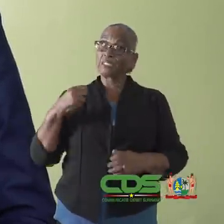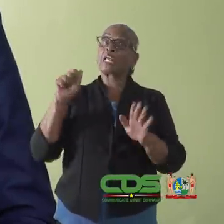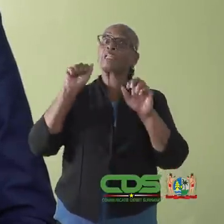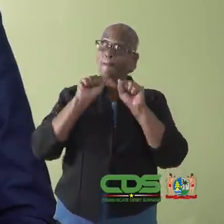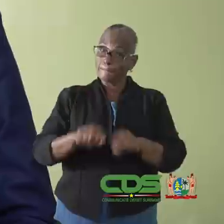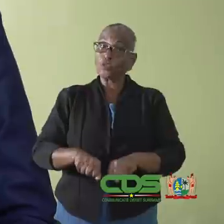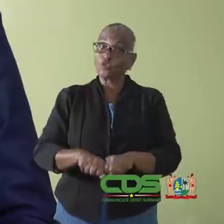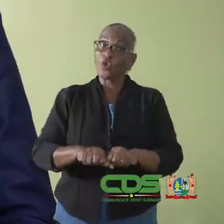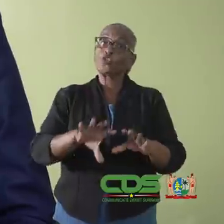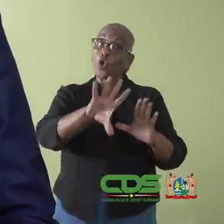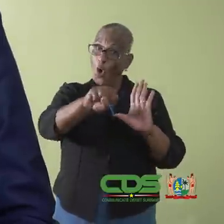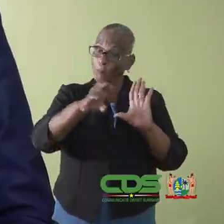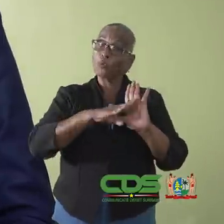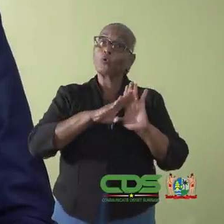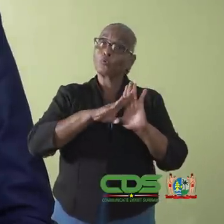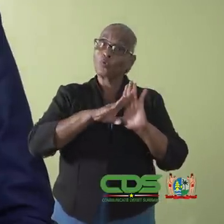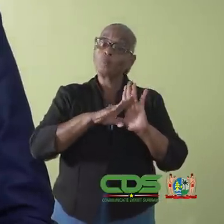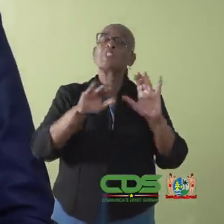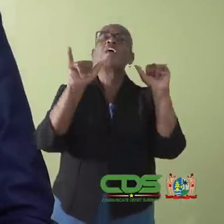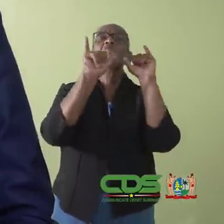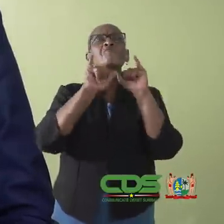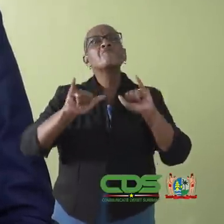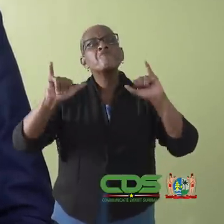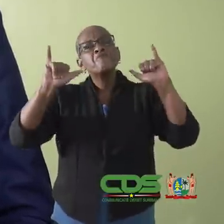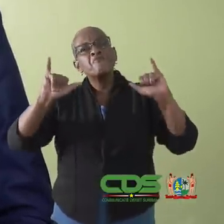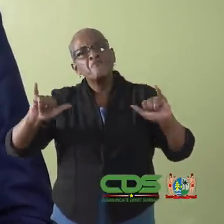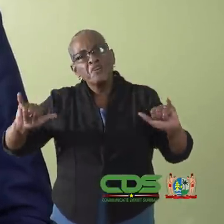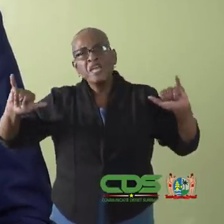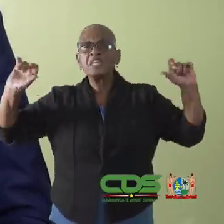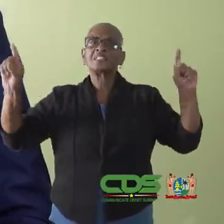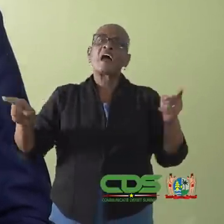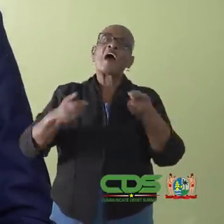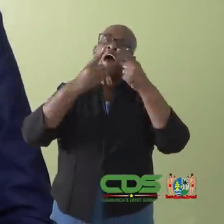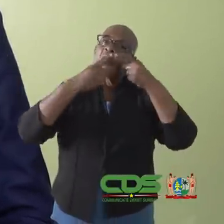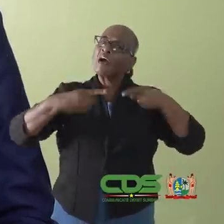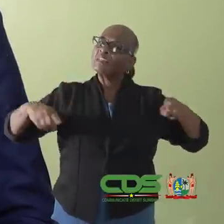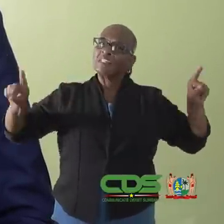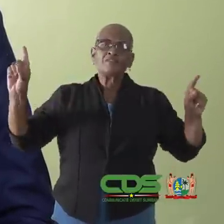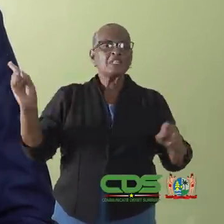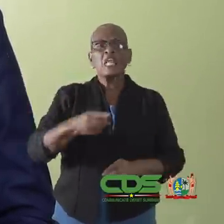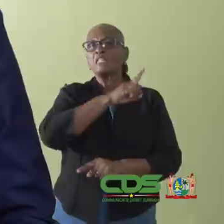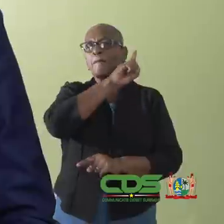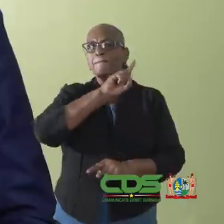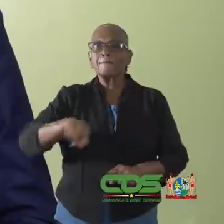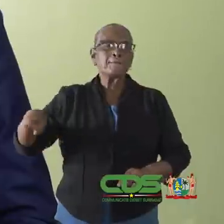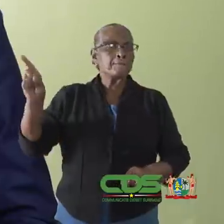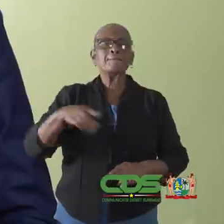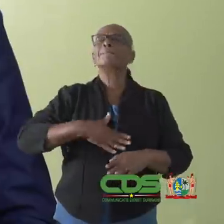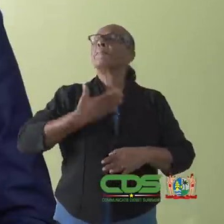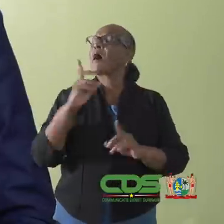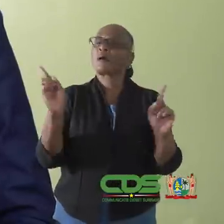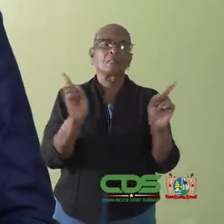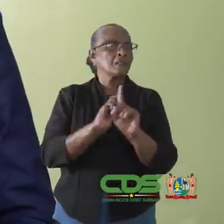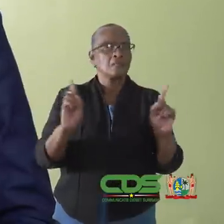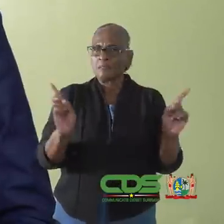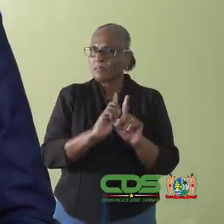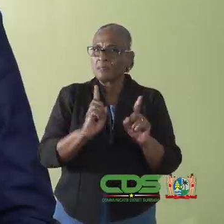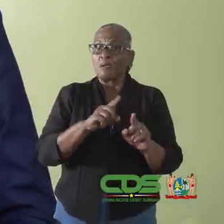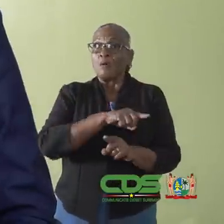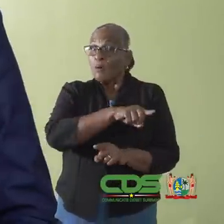besluit, waarin duidelijk opgenomen is dat feesten en evenementen verboden zijn.